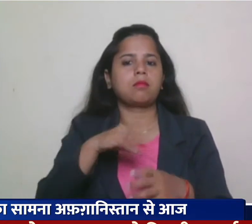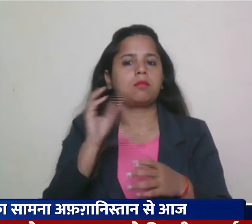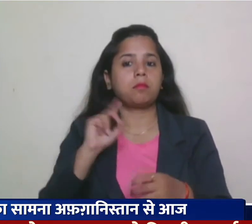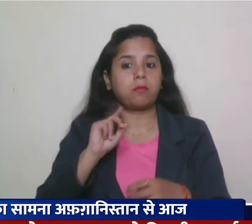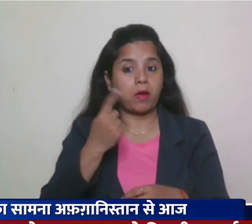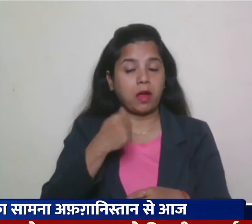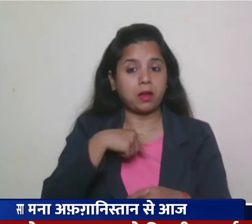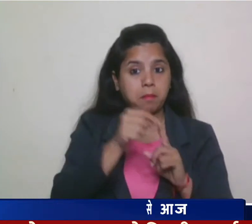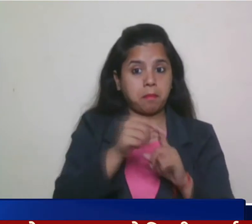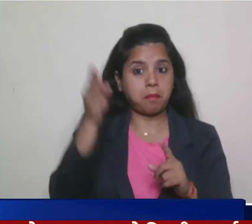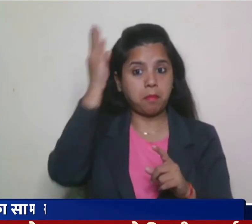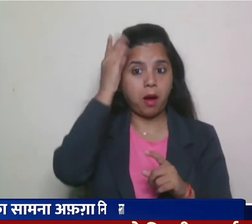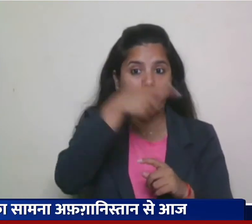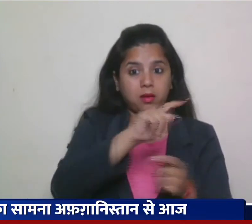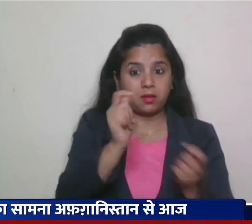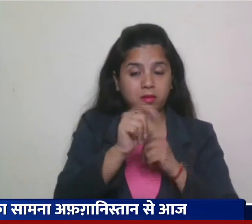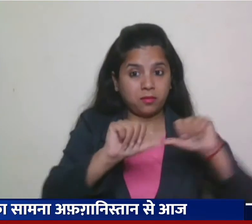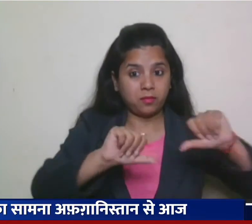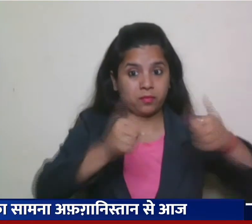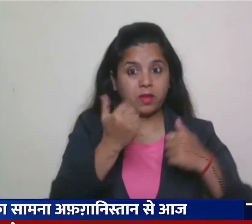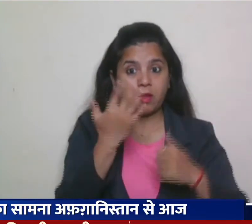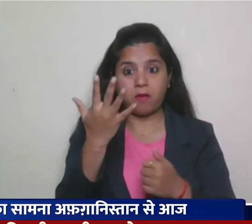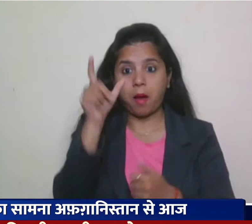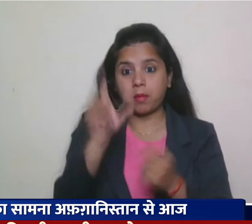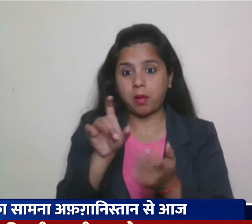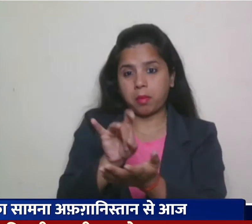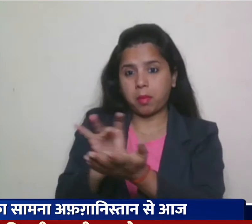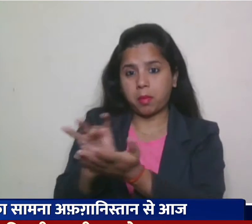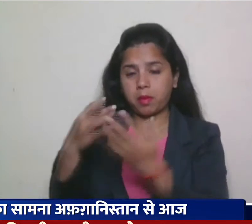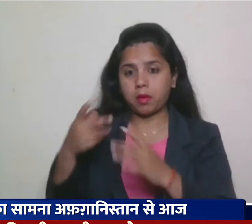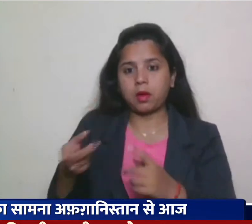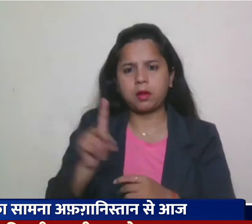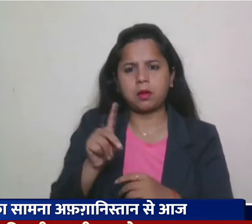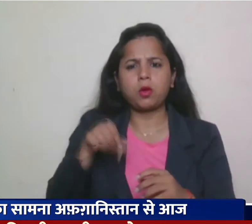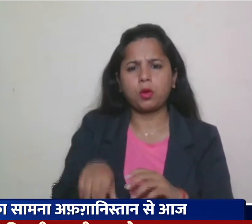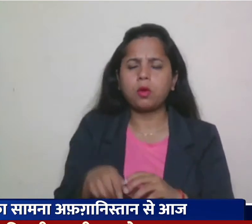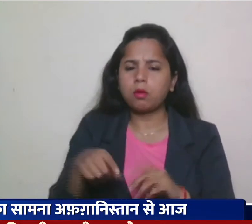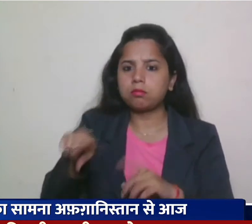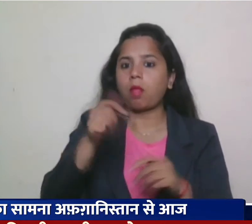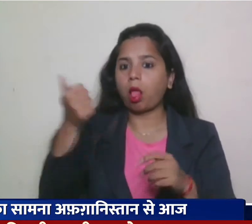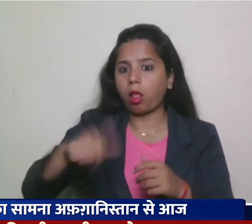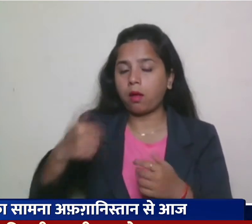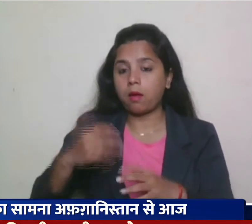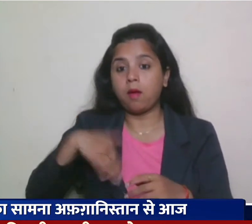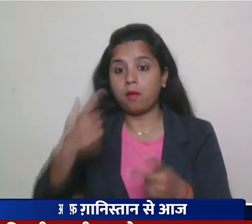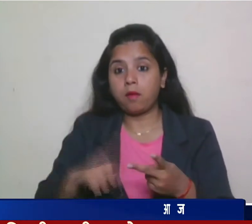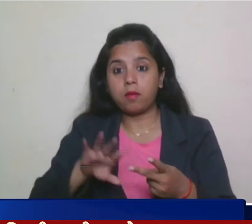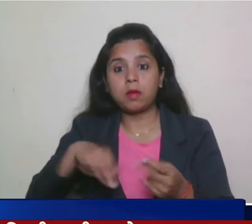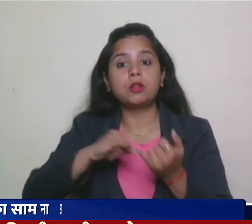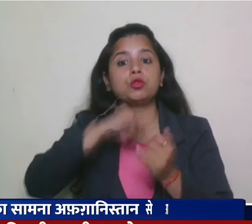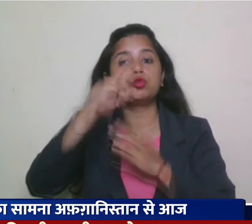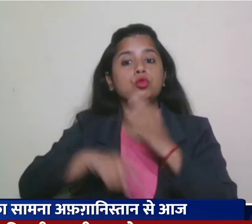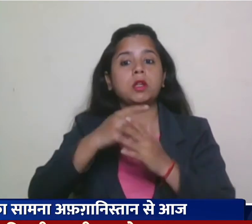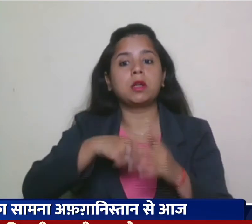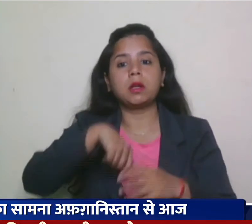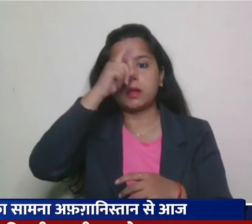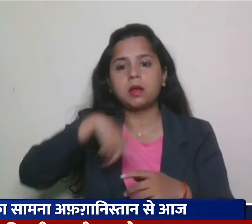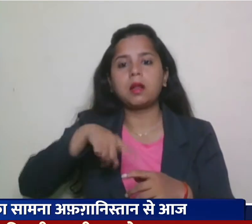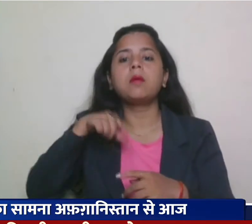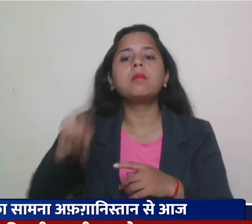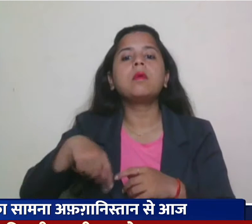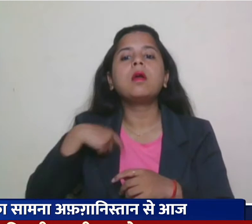भारत को हरा कर ग्रूप मैच में हार का बदला चुकता किया। उसके बाद श्रूलंका ने 6 विकेट की जीत के साथ टीम इंडिया को बाहर का रस्ता